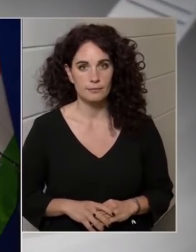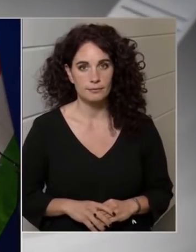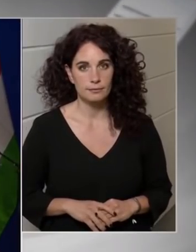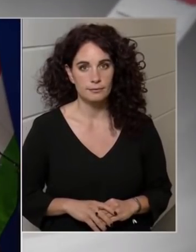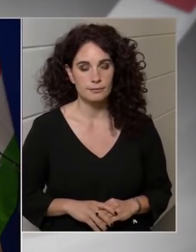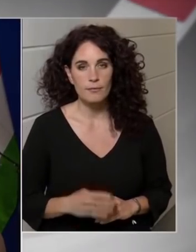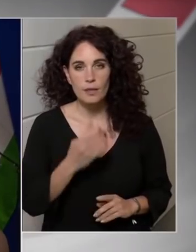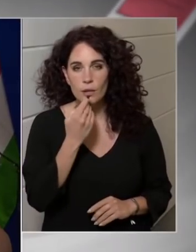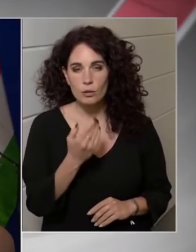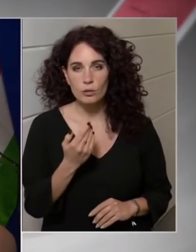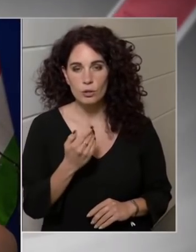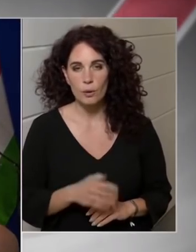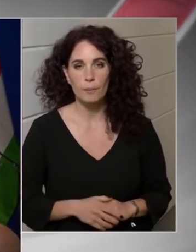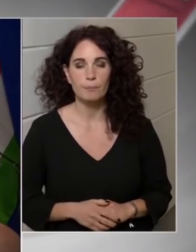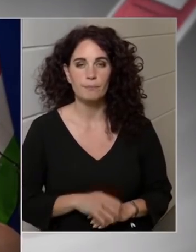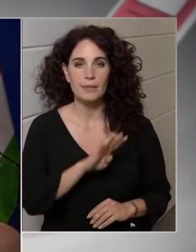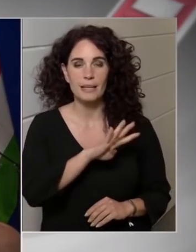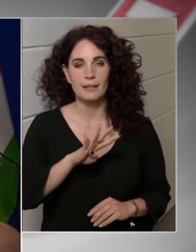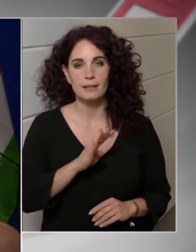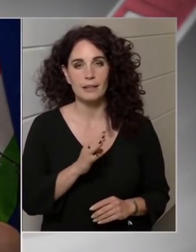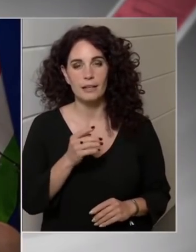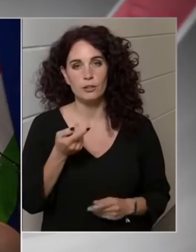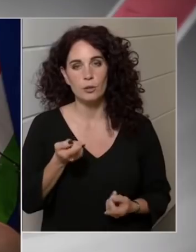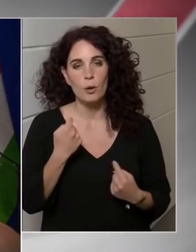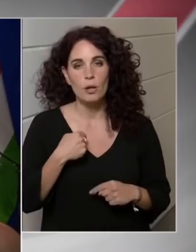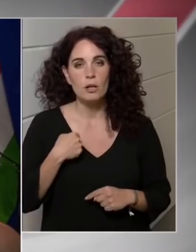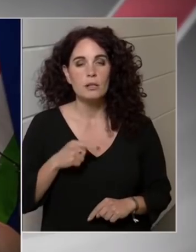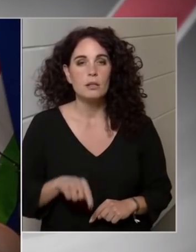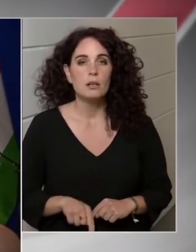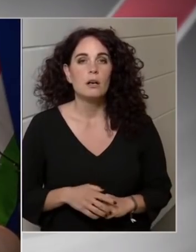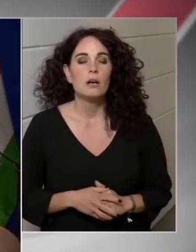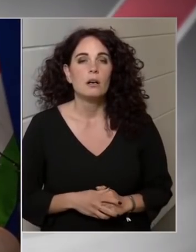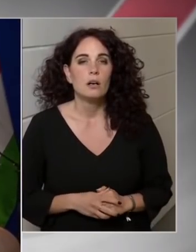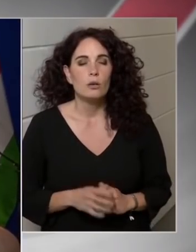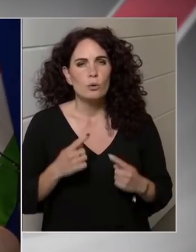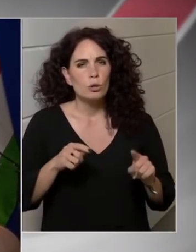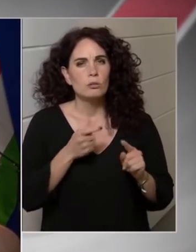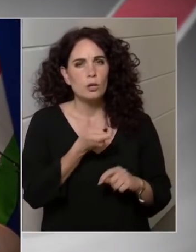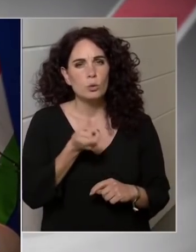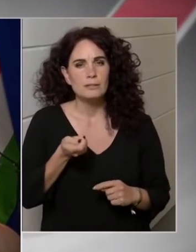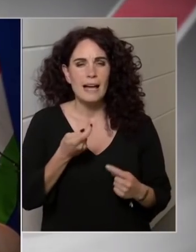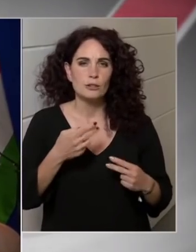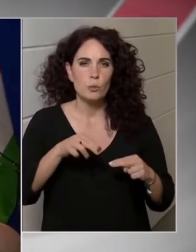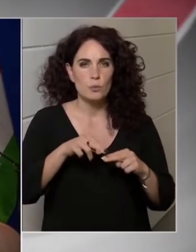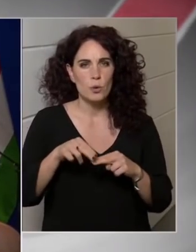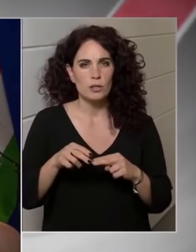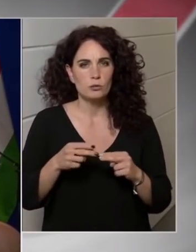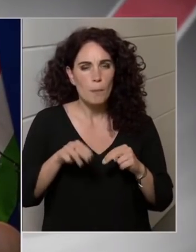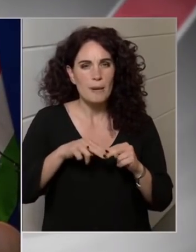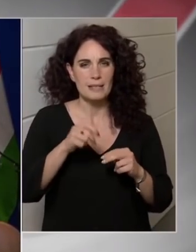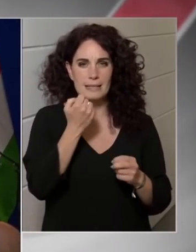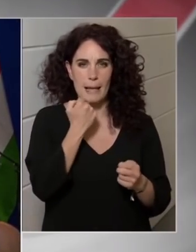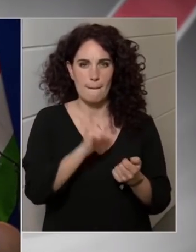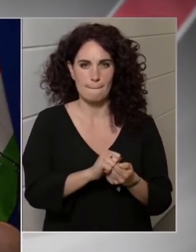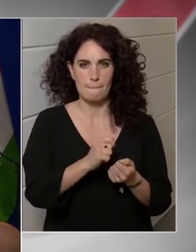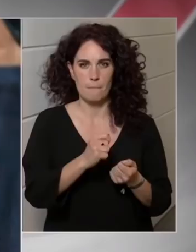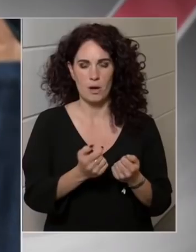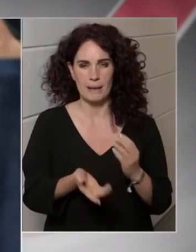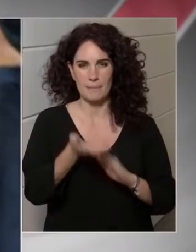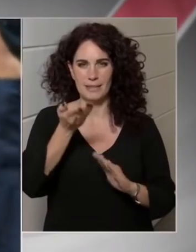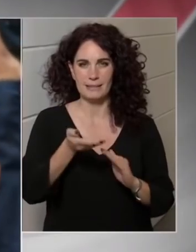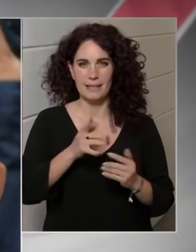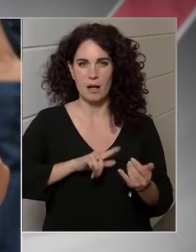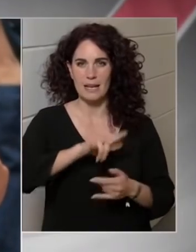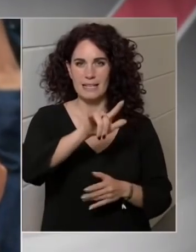Köszönöm. Szuróvec Szigdős vagyok a 444-től. A külön adóknál többször is több eszámban említették a légitársaságokat. Hogy